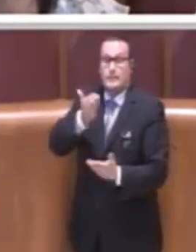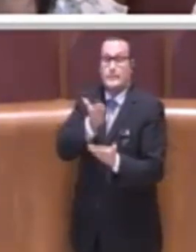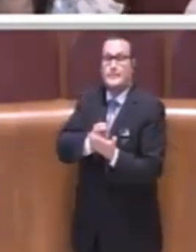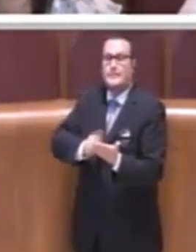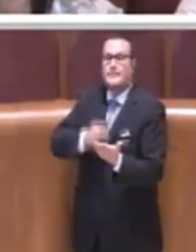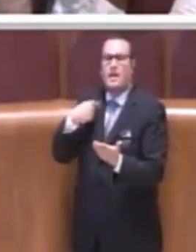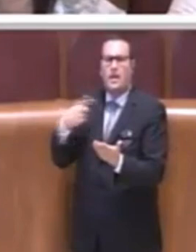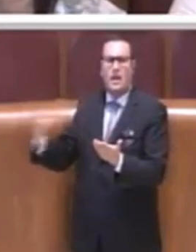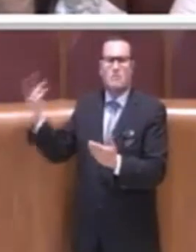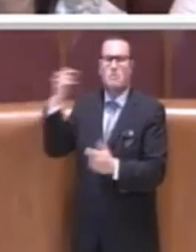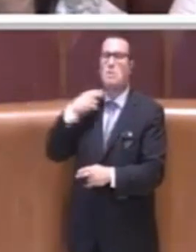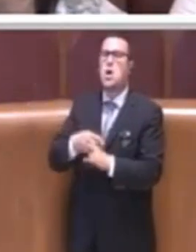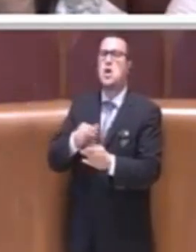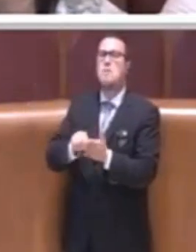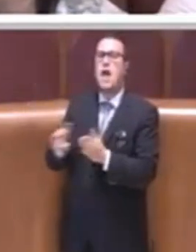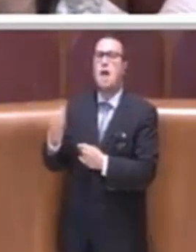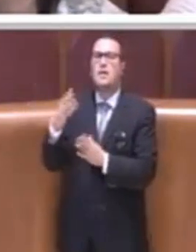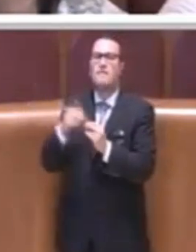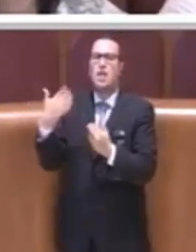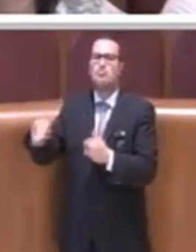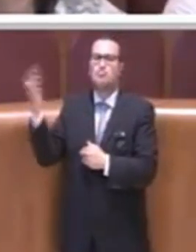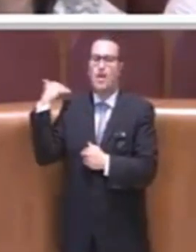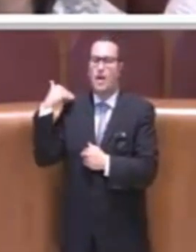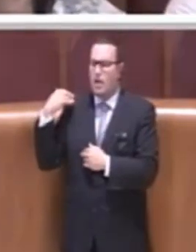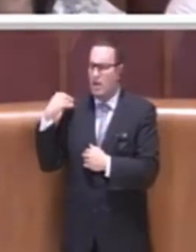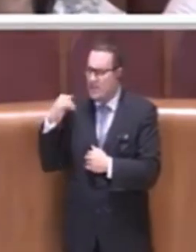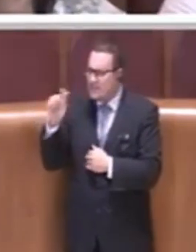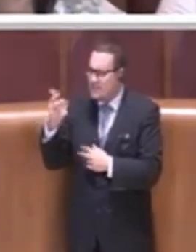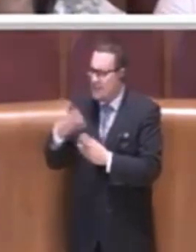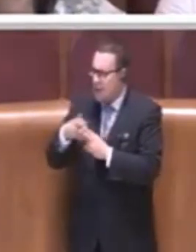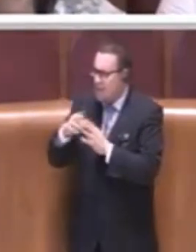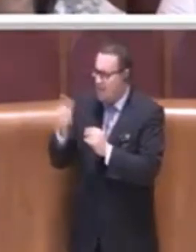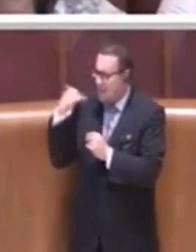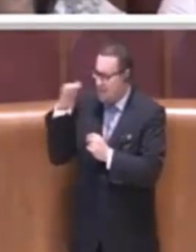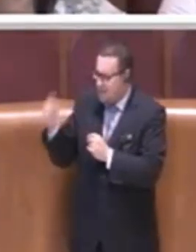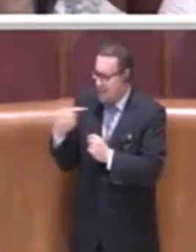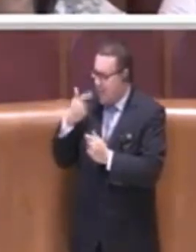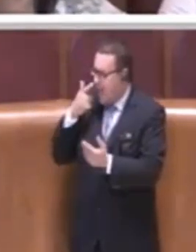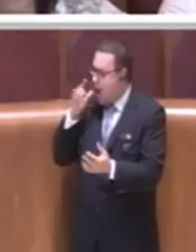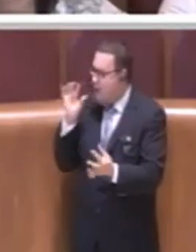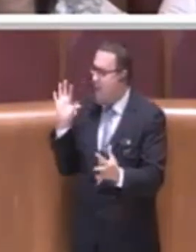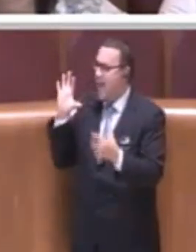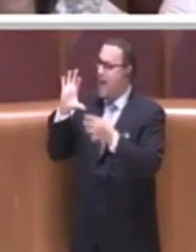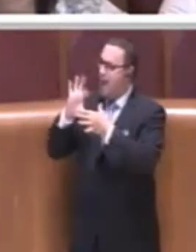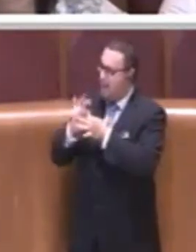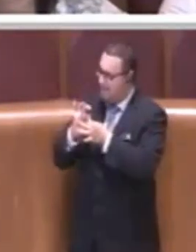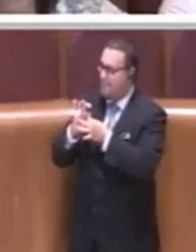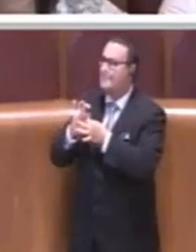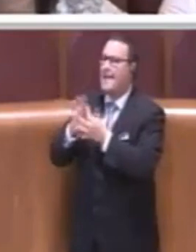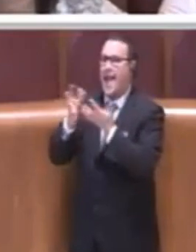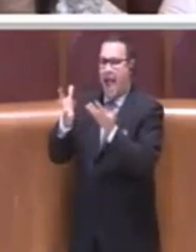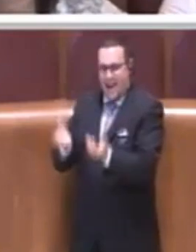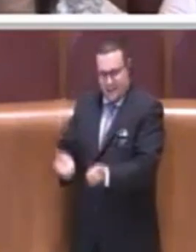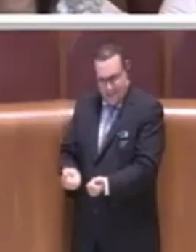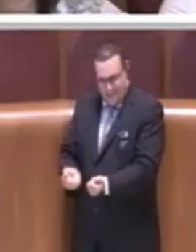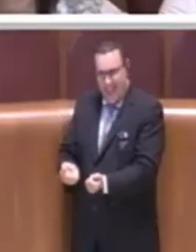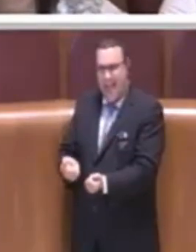sentita dire ma Roma Capitale già lo fa. Certo, Roma Capitale ha aderito, come eventualmente è stato